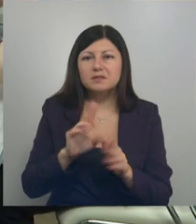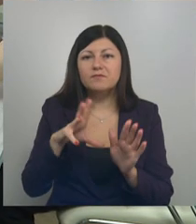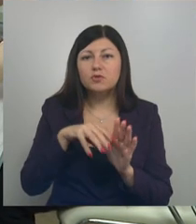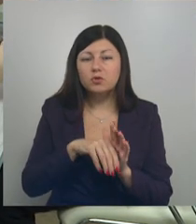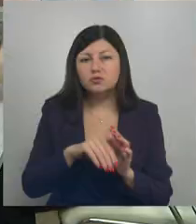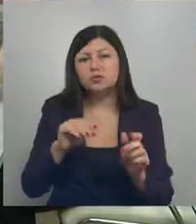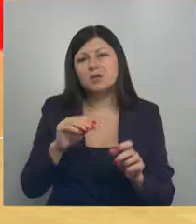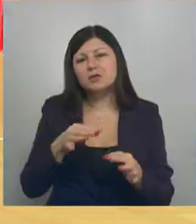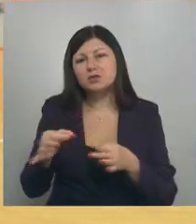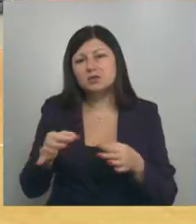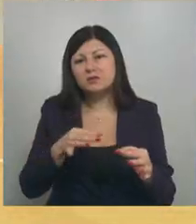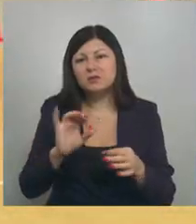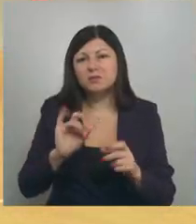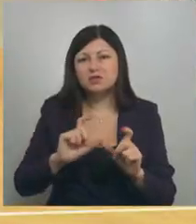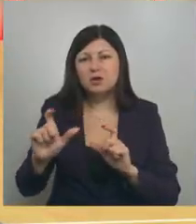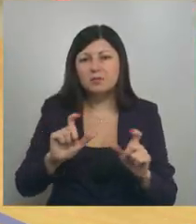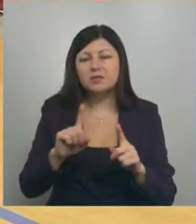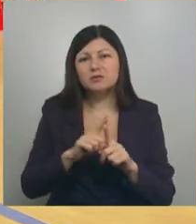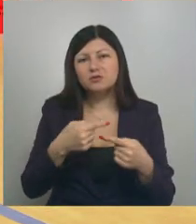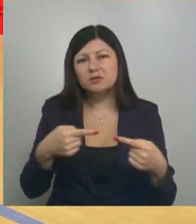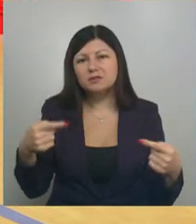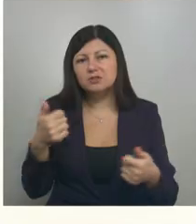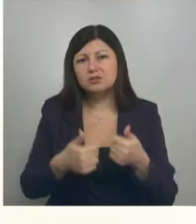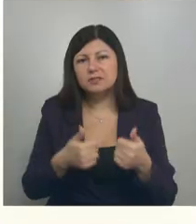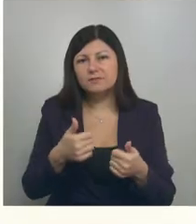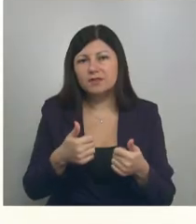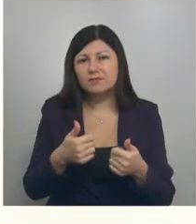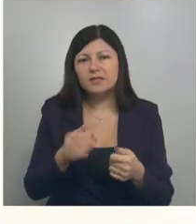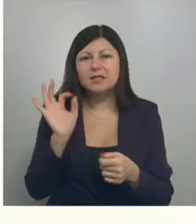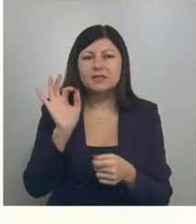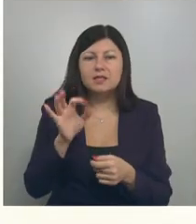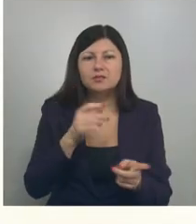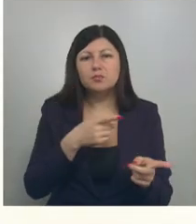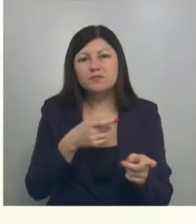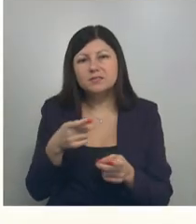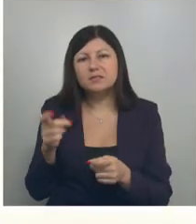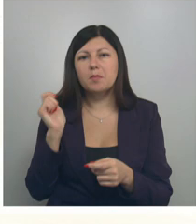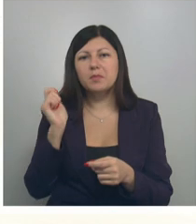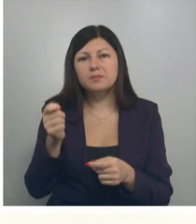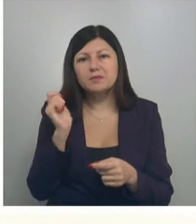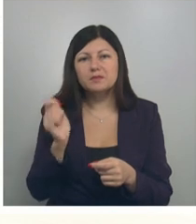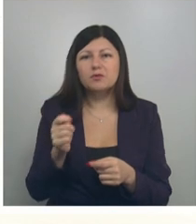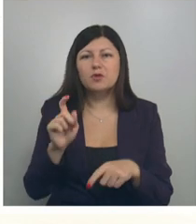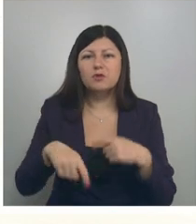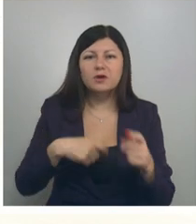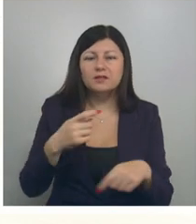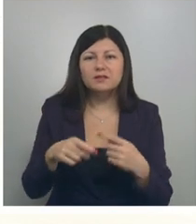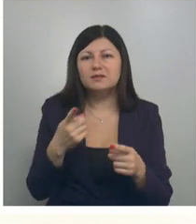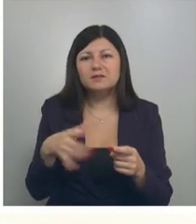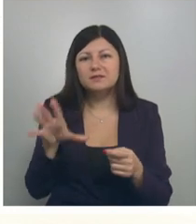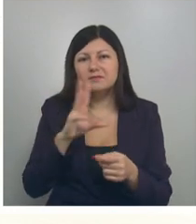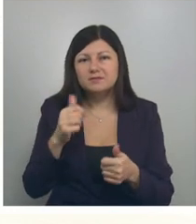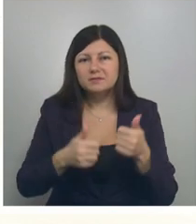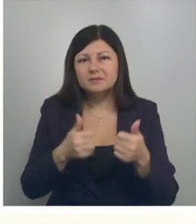числе по шашкам и шахматам, а также различные соревнования. Дартс, пулевая стрельба, бадминтон и легкая атлетика – лишь малая часть